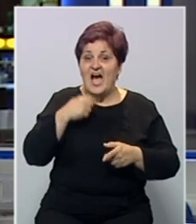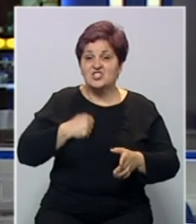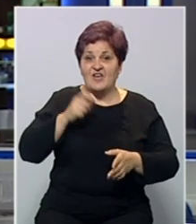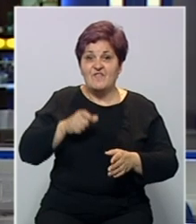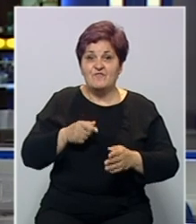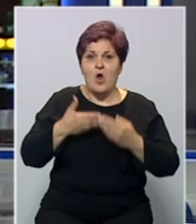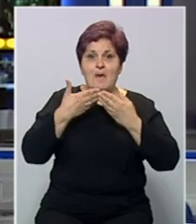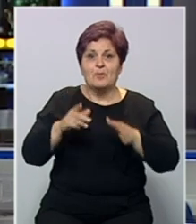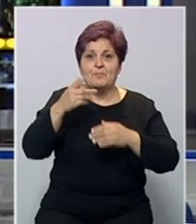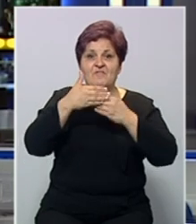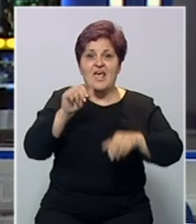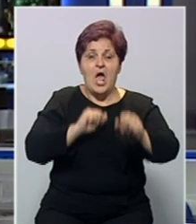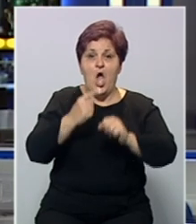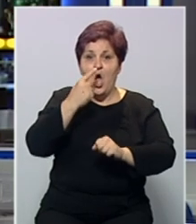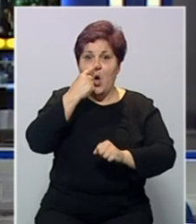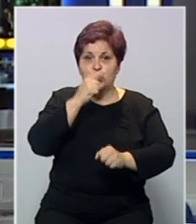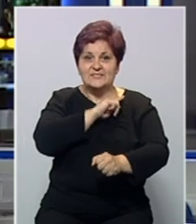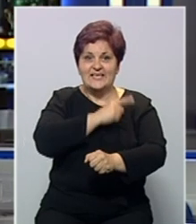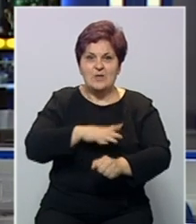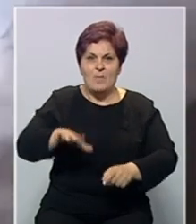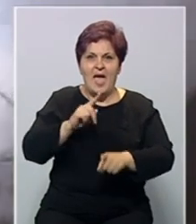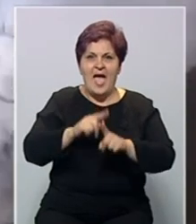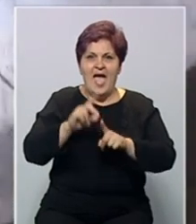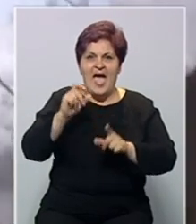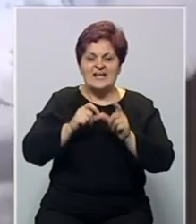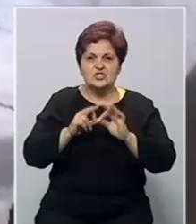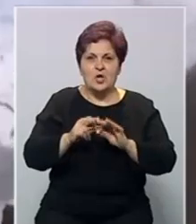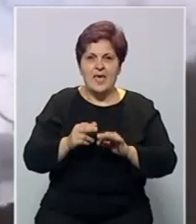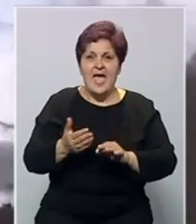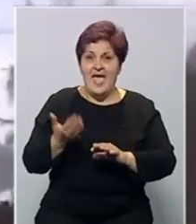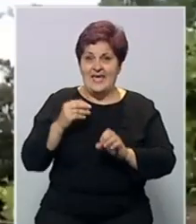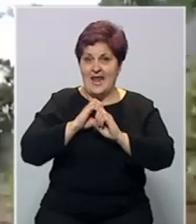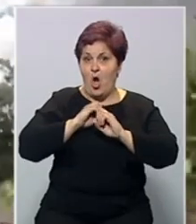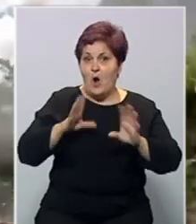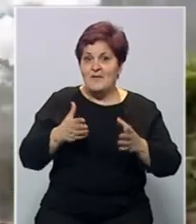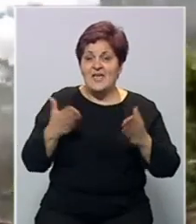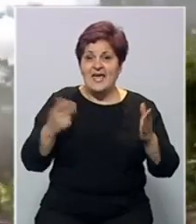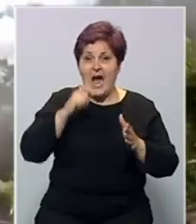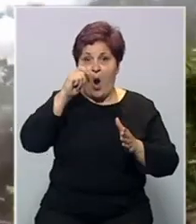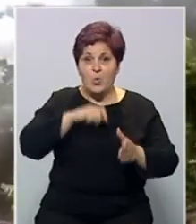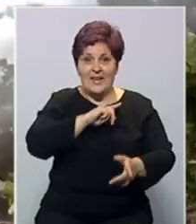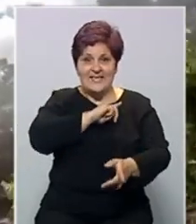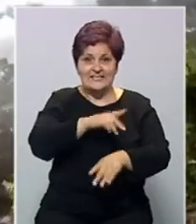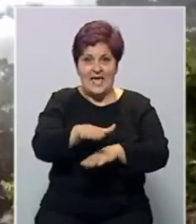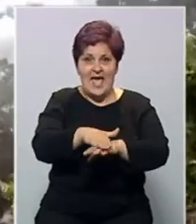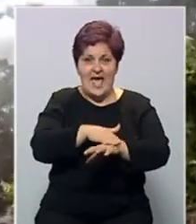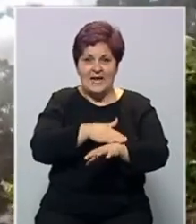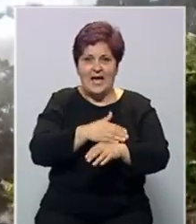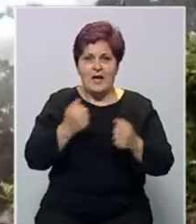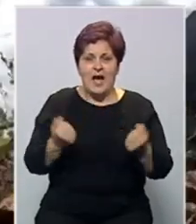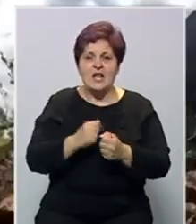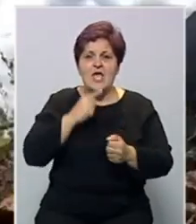vojnici probili prvu liniju odbrane ruskih snaga u oblasti Herson. Ranije je objavljeno kako su ukrajinske snage započele